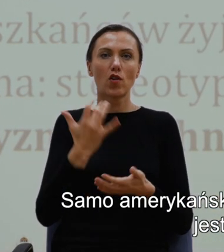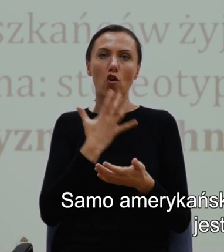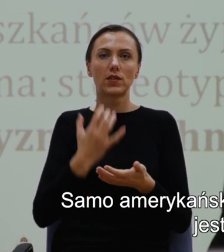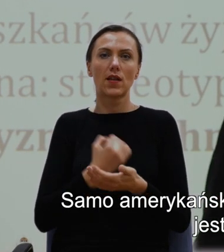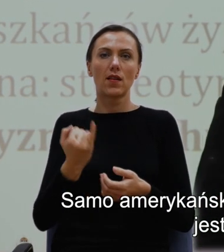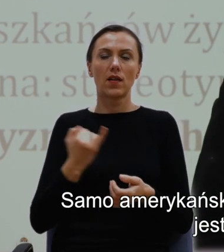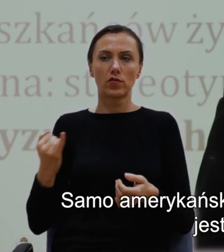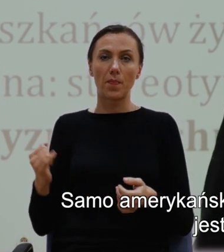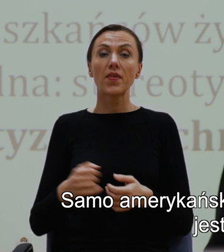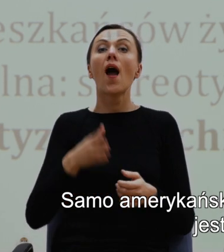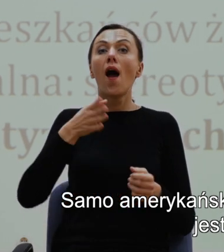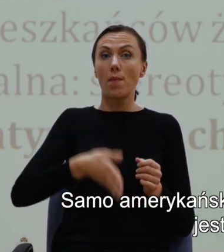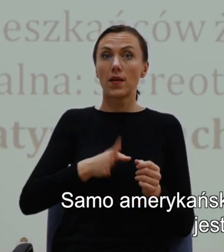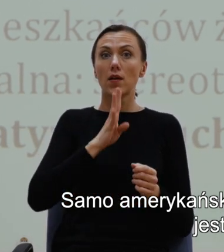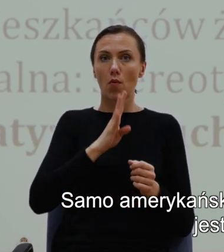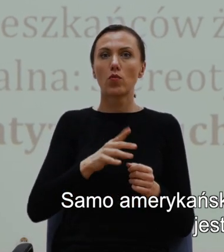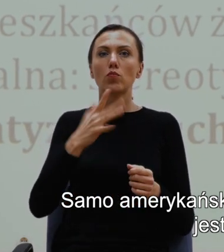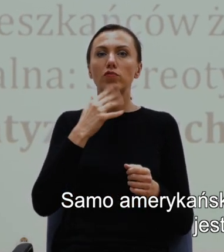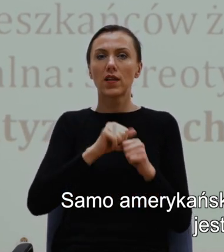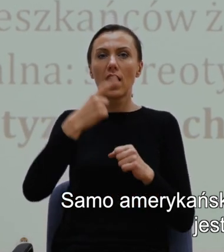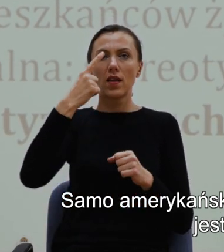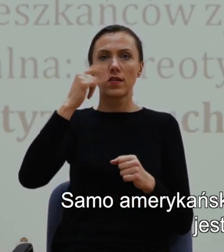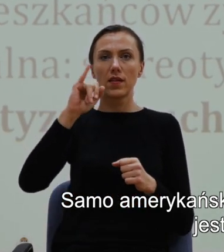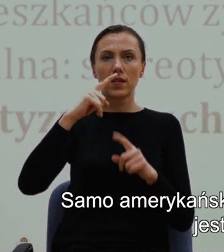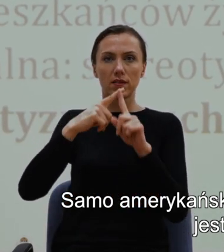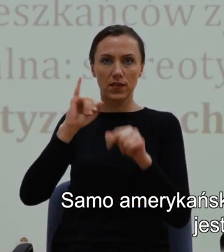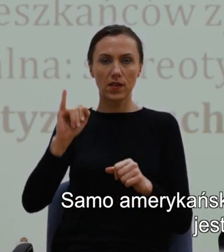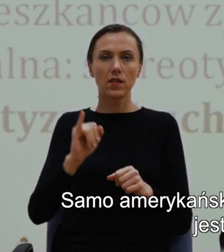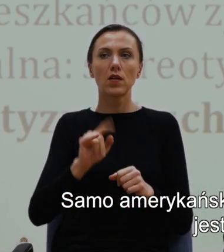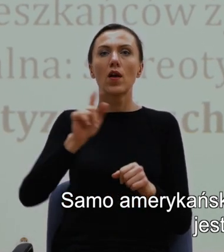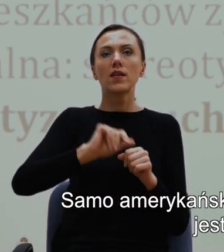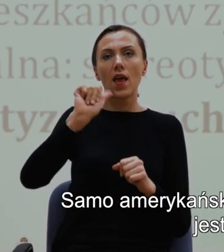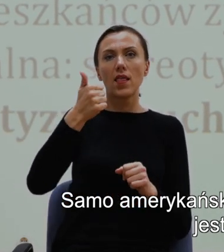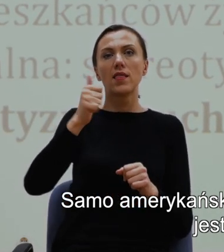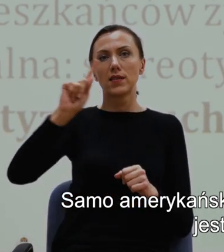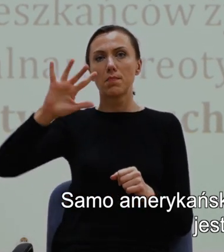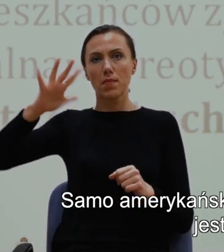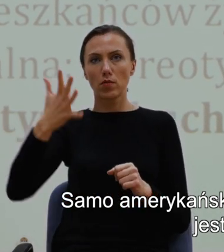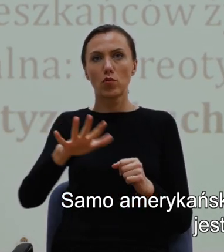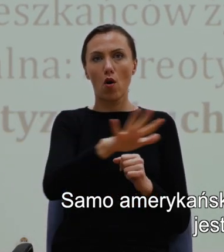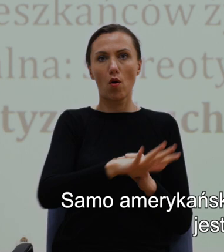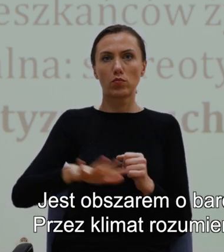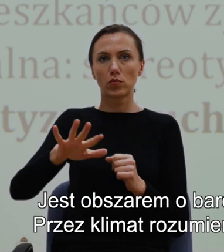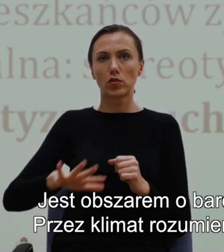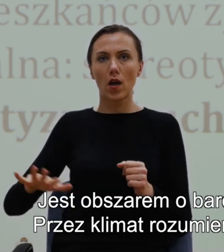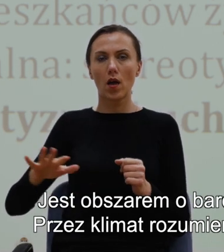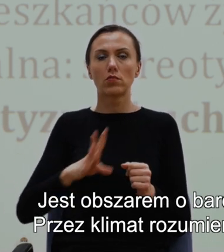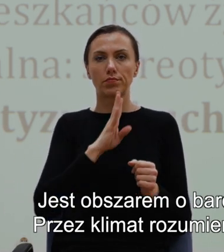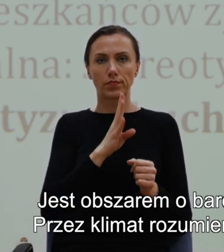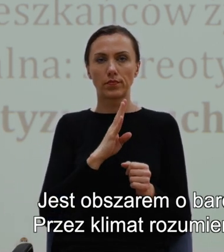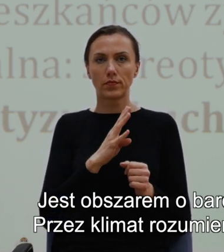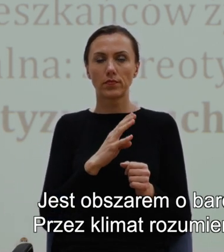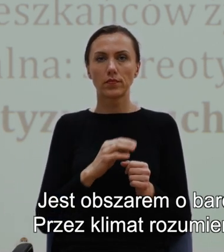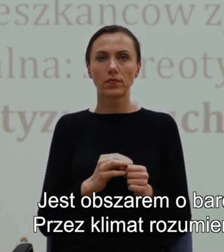obiegowa nazwa to Dixie, jest jednym z pięciu obszarów USA. Jest